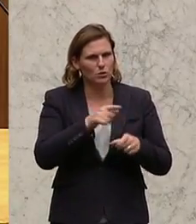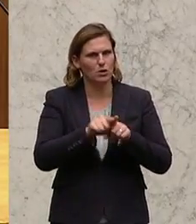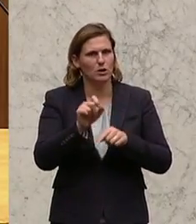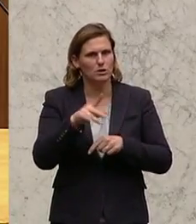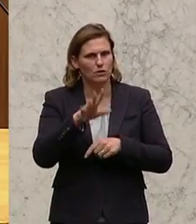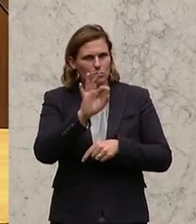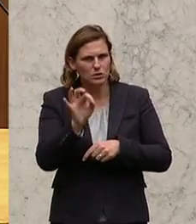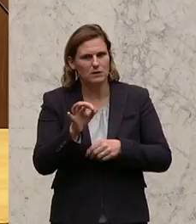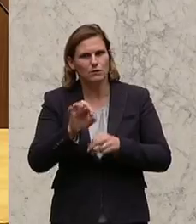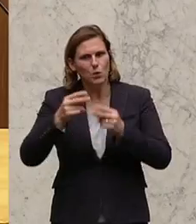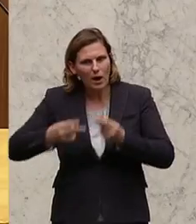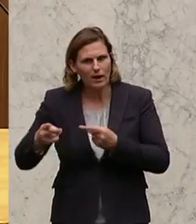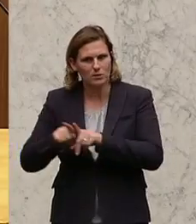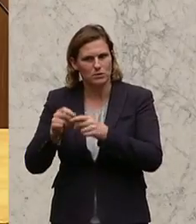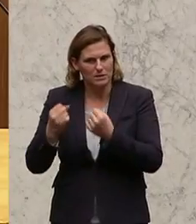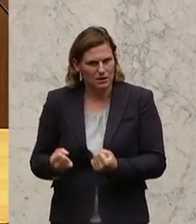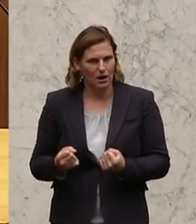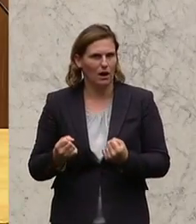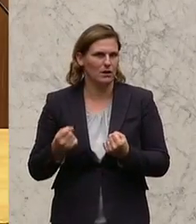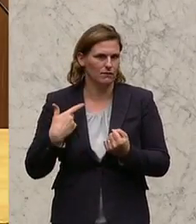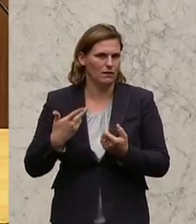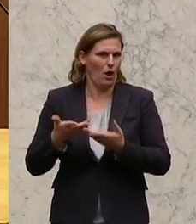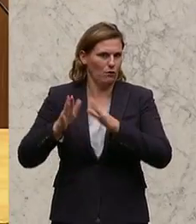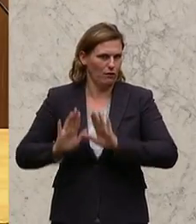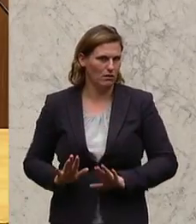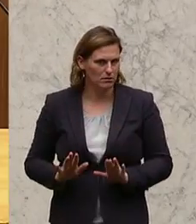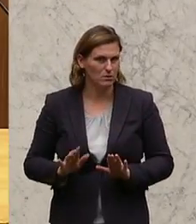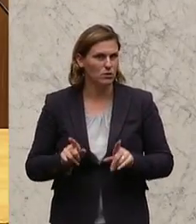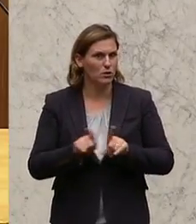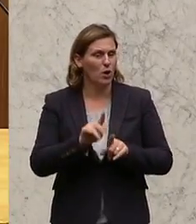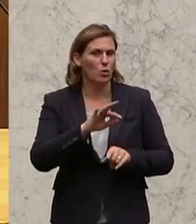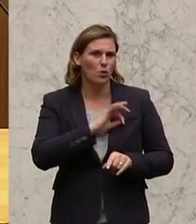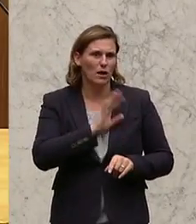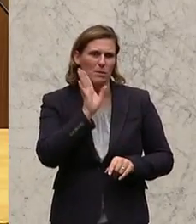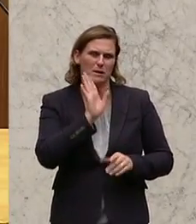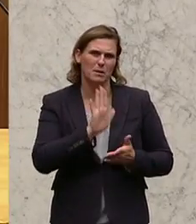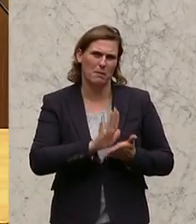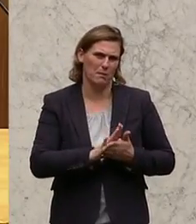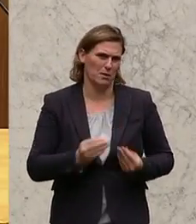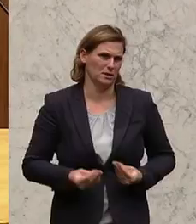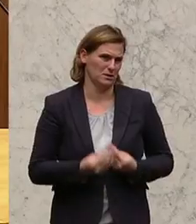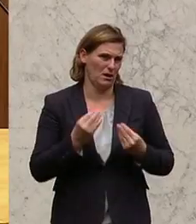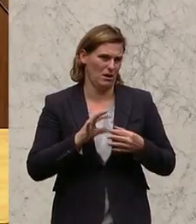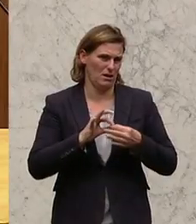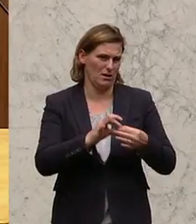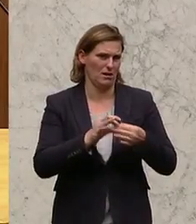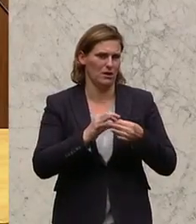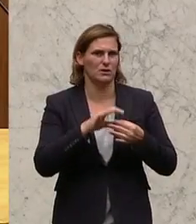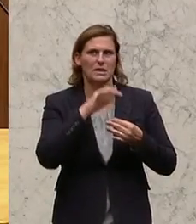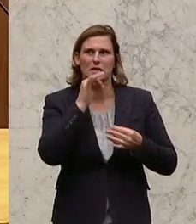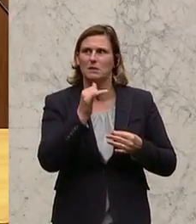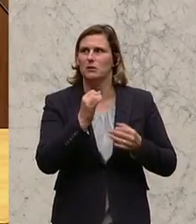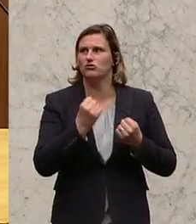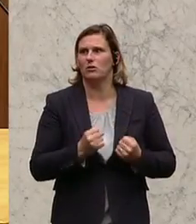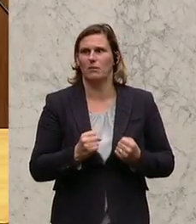Bereich Recht und Sicherheit aufgewendet werden. Und Kollege, lassen Sie auch die Kirche im Dorf, denn nicht immer sind Prozentsätze